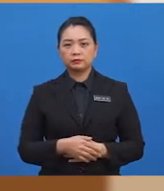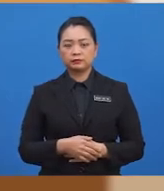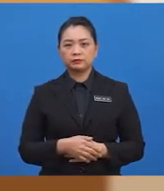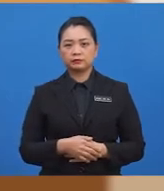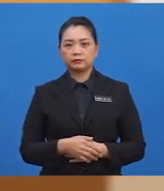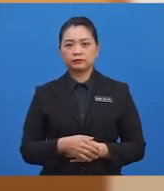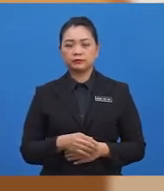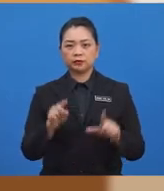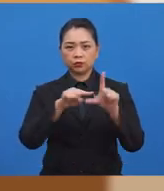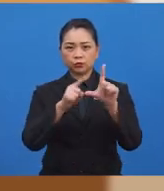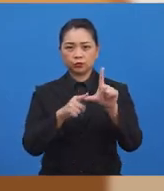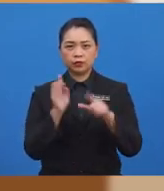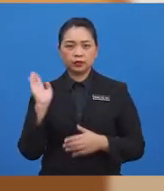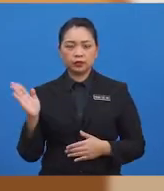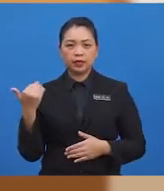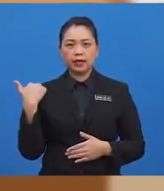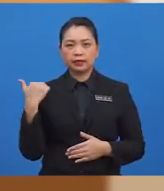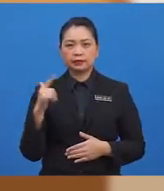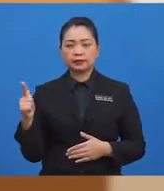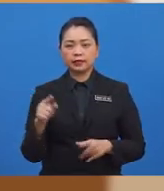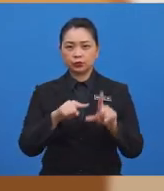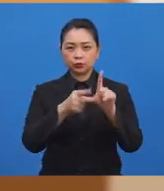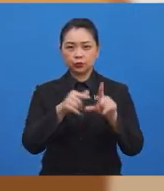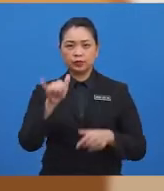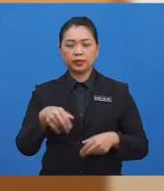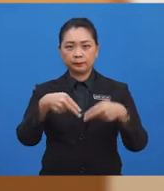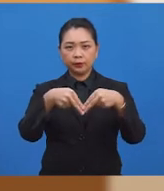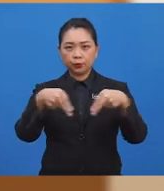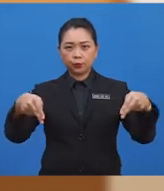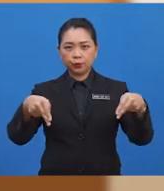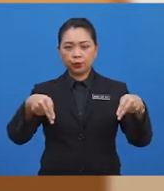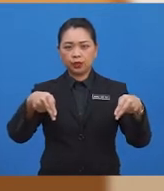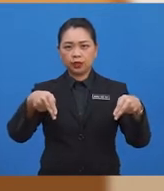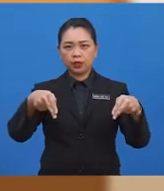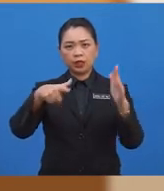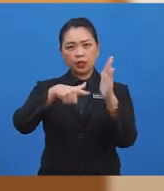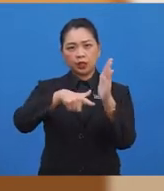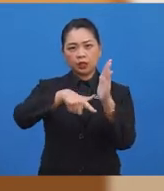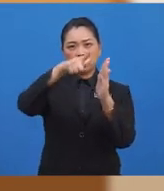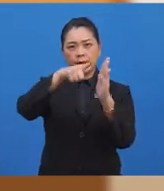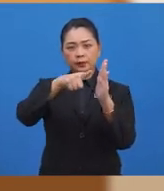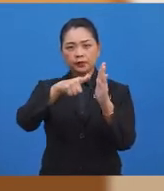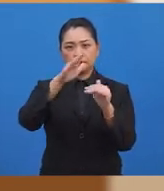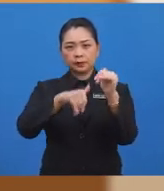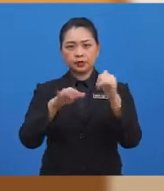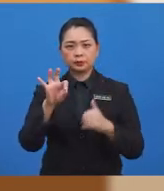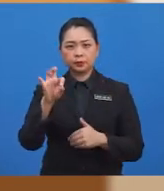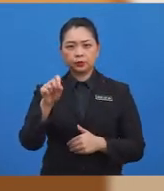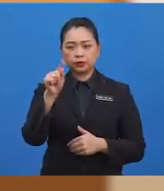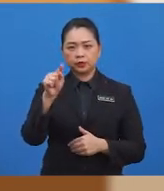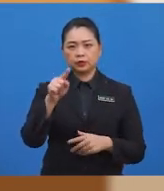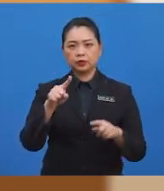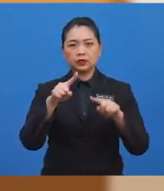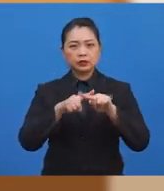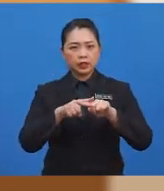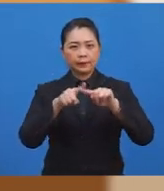Sudut cakar ialah sudut yang berukuran lebih daripada 90 darjah,